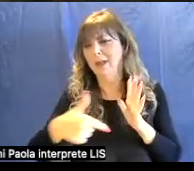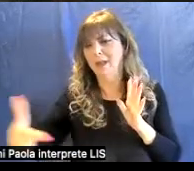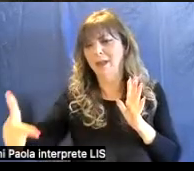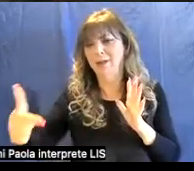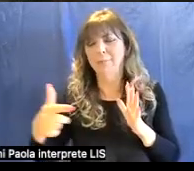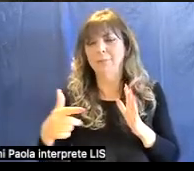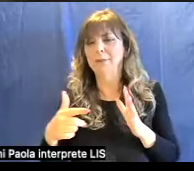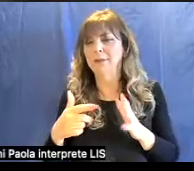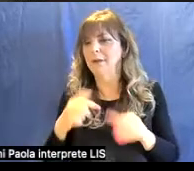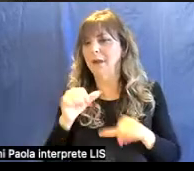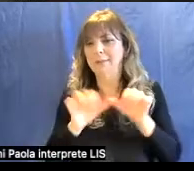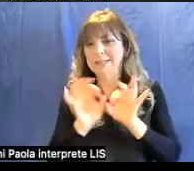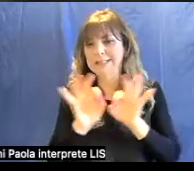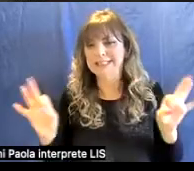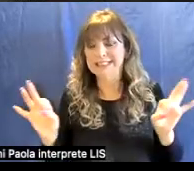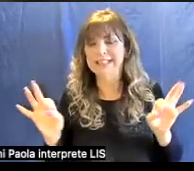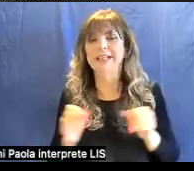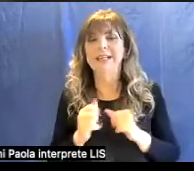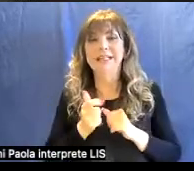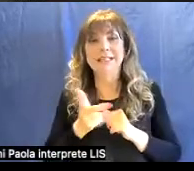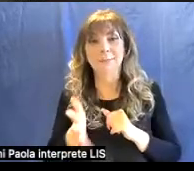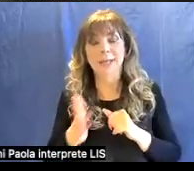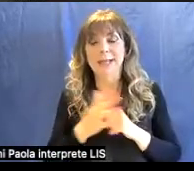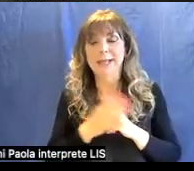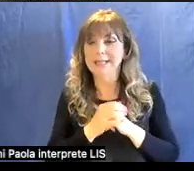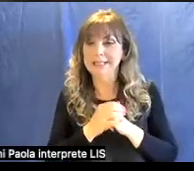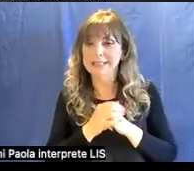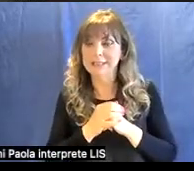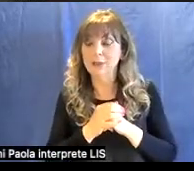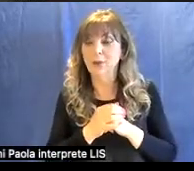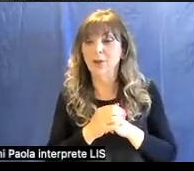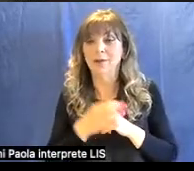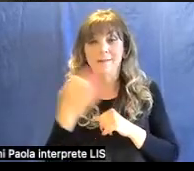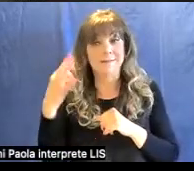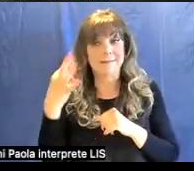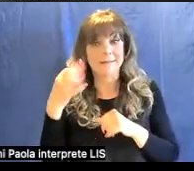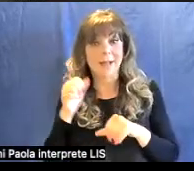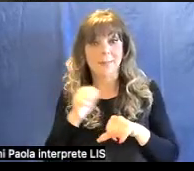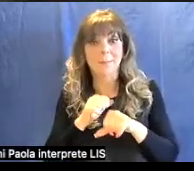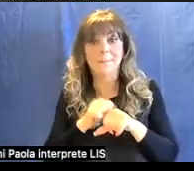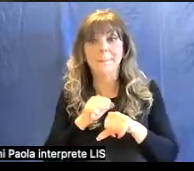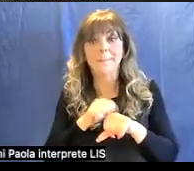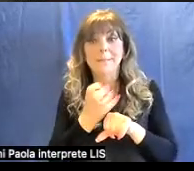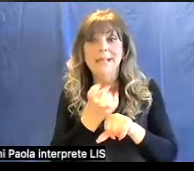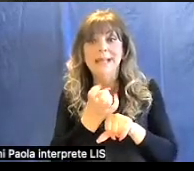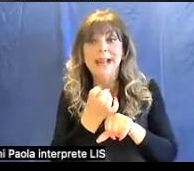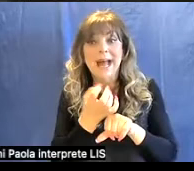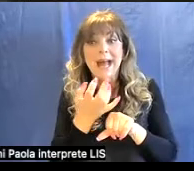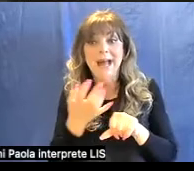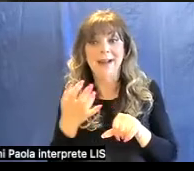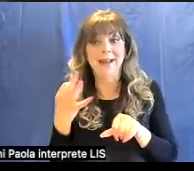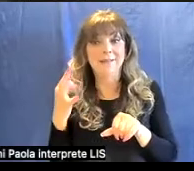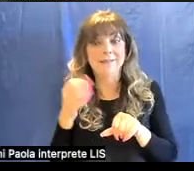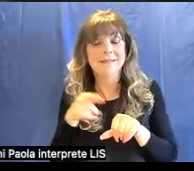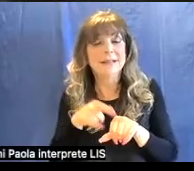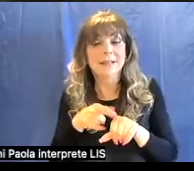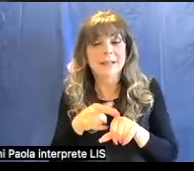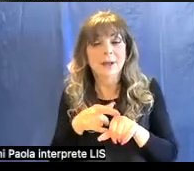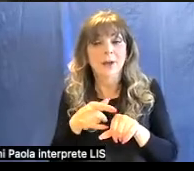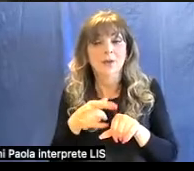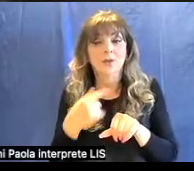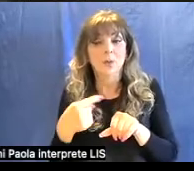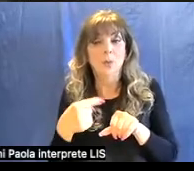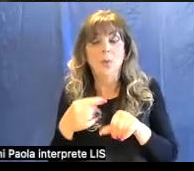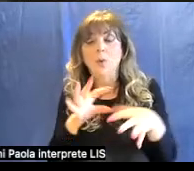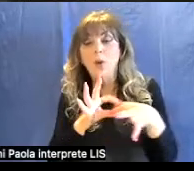alterarsi. Spesso, infatti, il pregio di un minerale è proprio di una gemma, di una spartispecie, è proprio